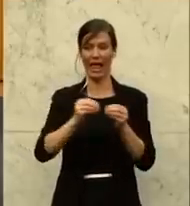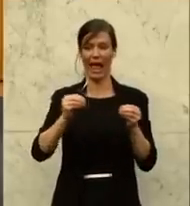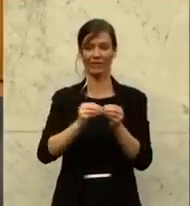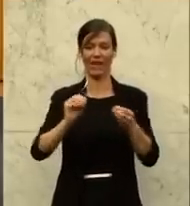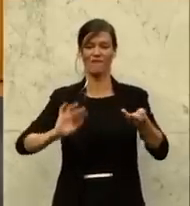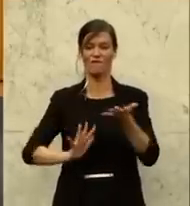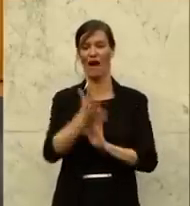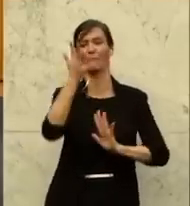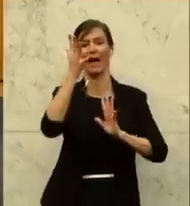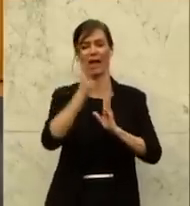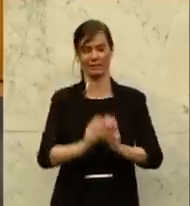Ordnungsruf zu erteilen.